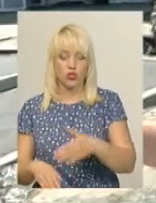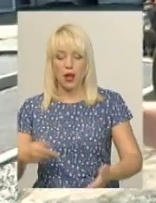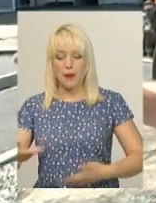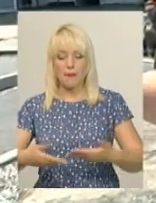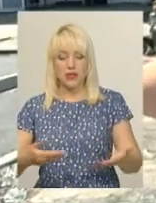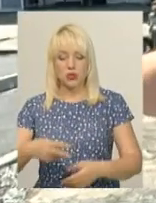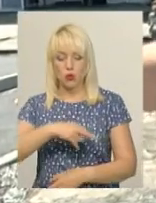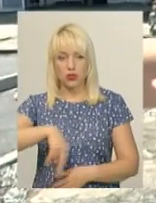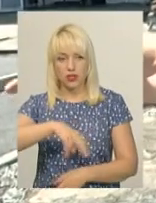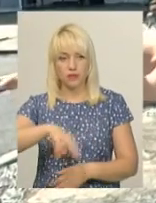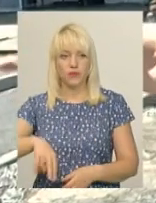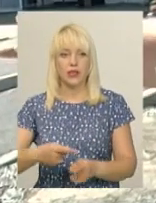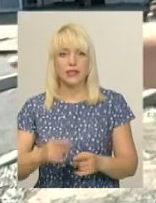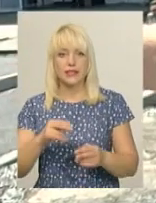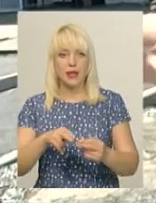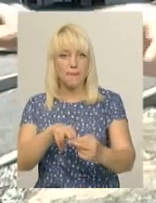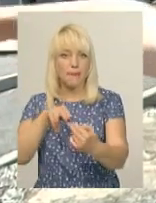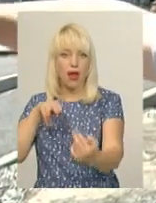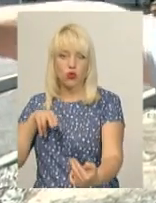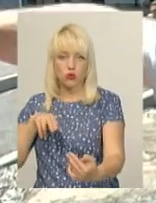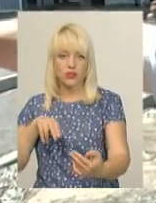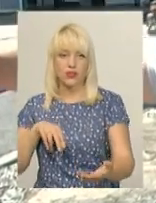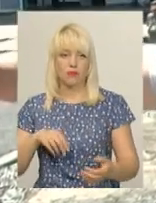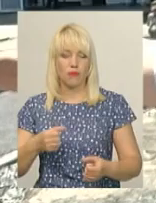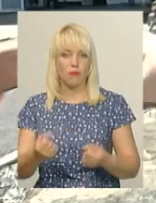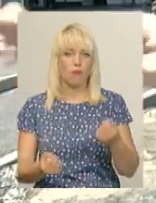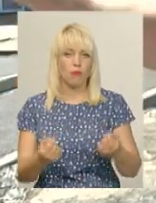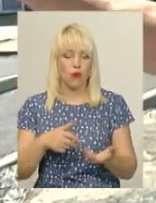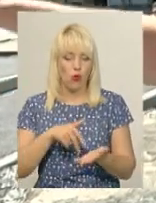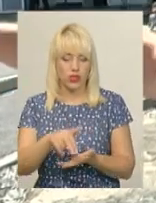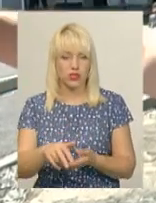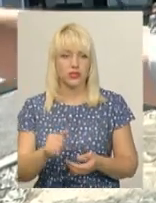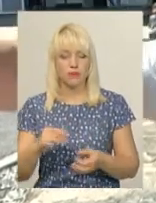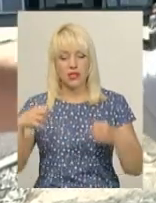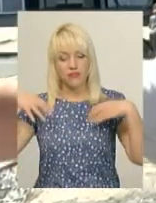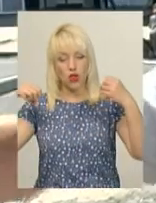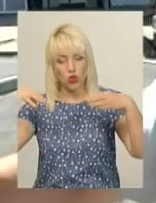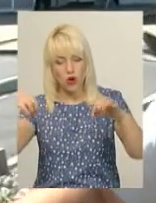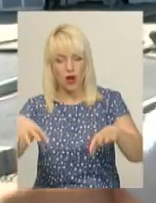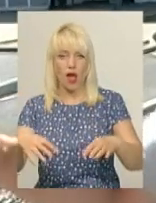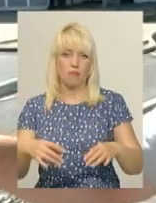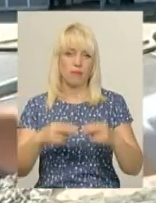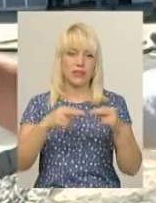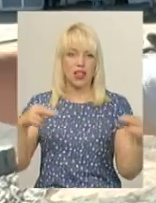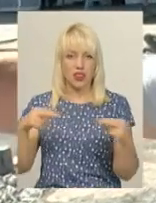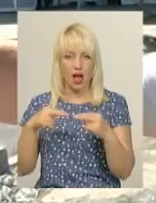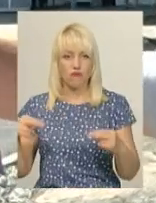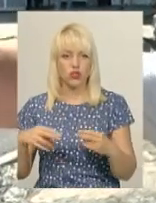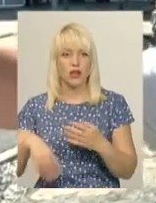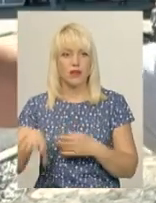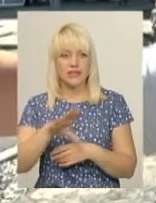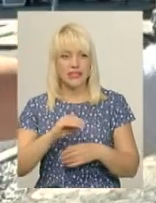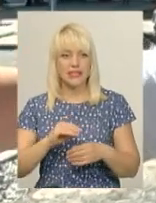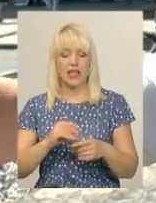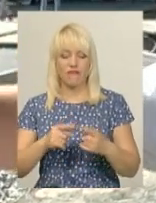з пандносним проїздом, з фонарями, з лавочками. Тобто повністю відділення